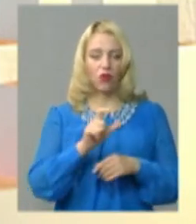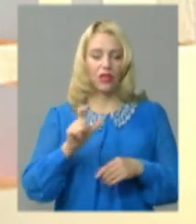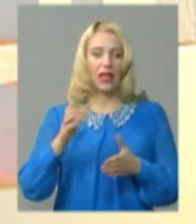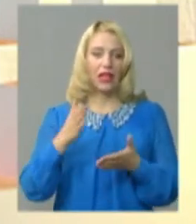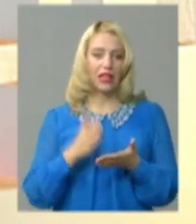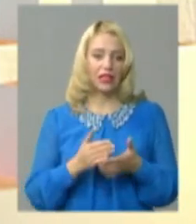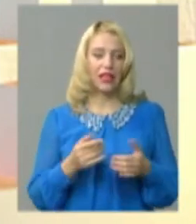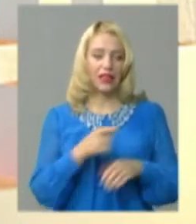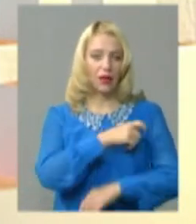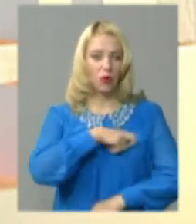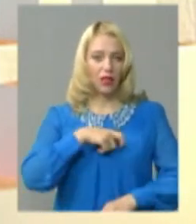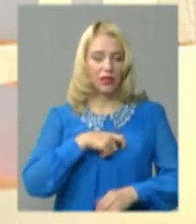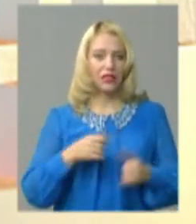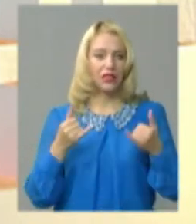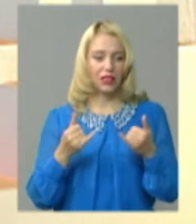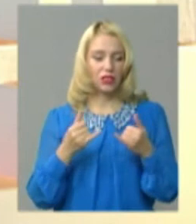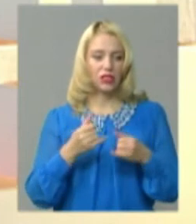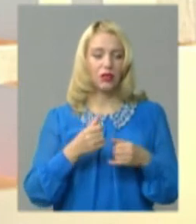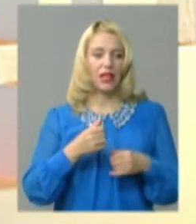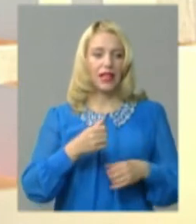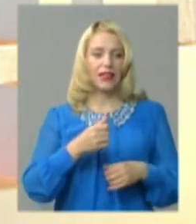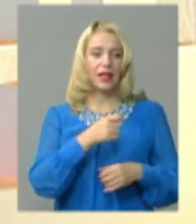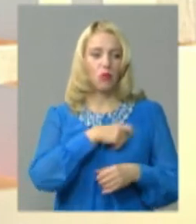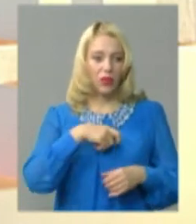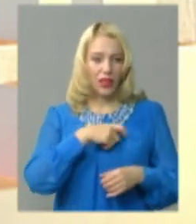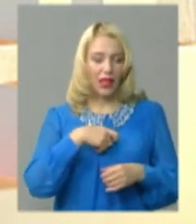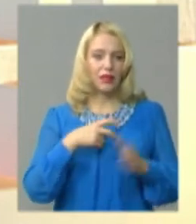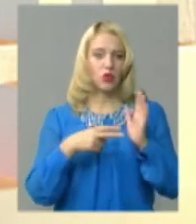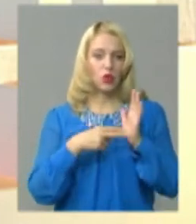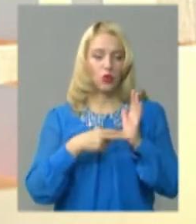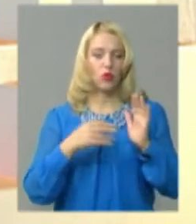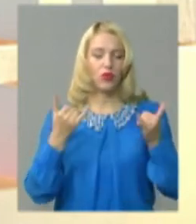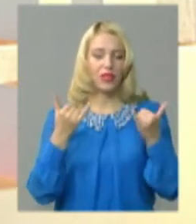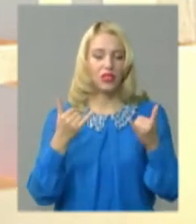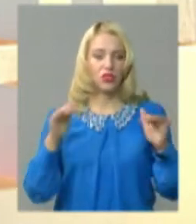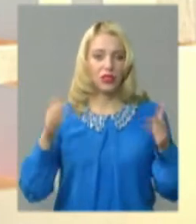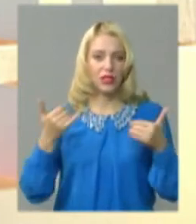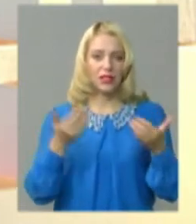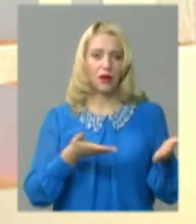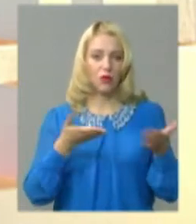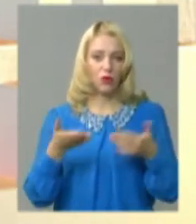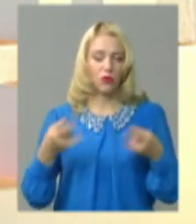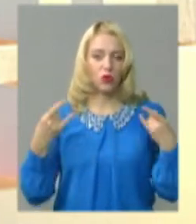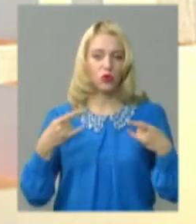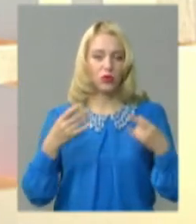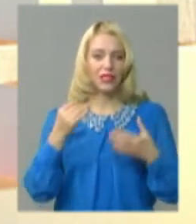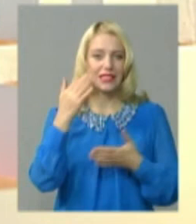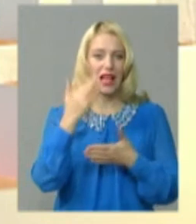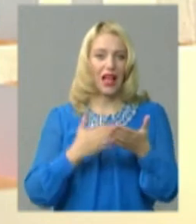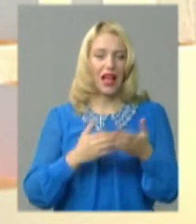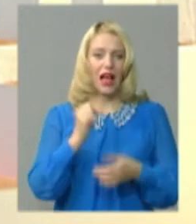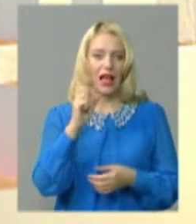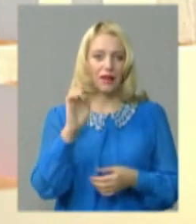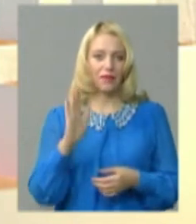депутатами обласної ради сьомого нинішнього скликання І запрошуємо до студії за алфавітом